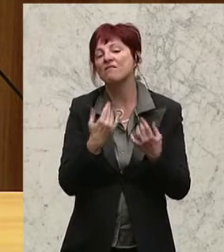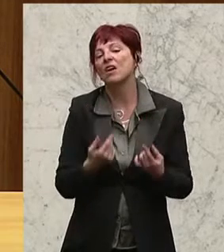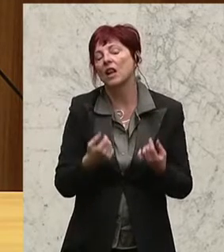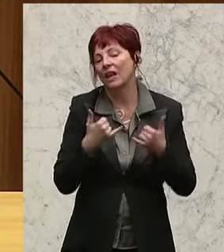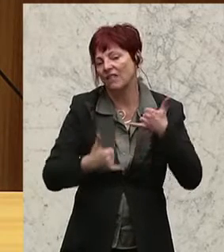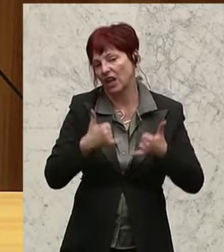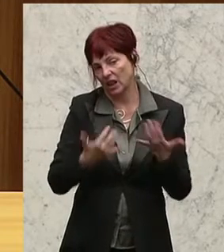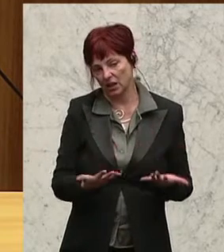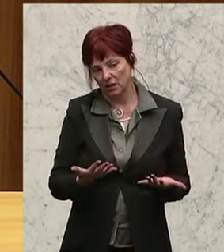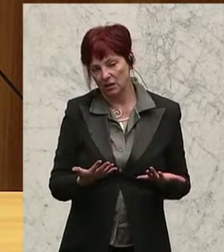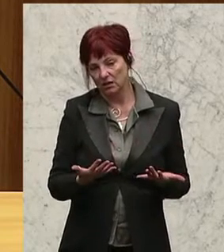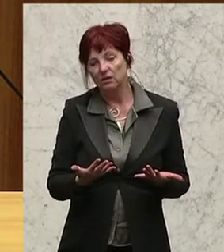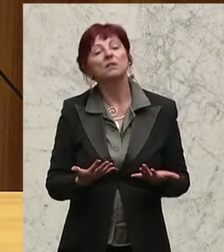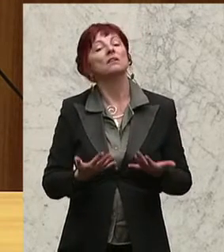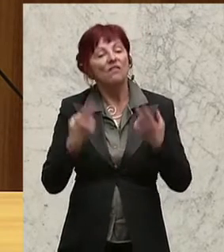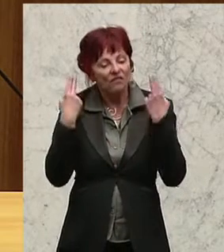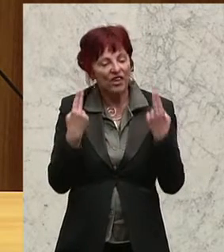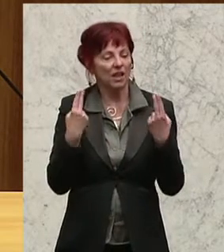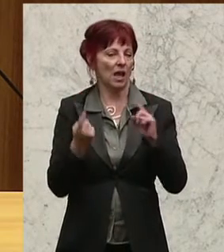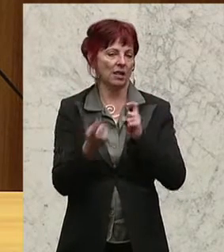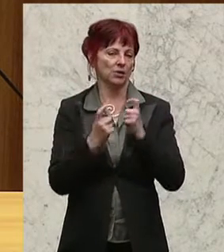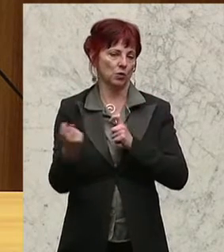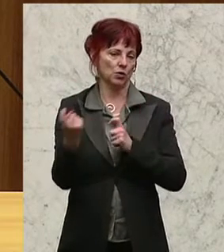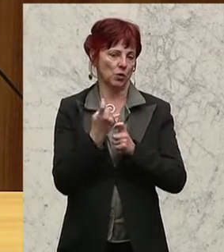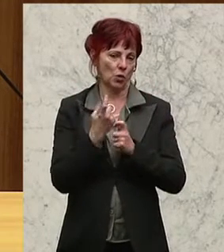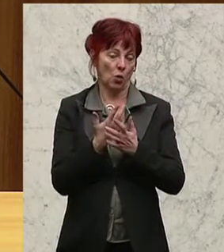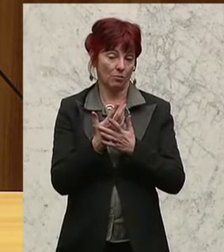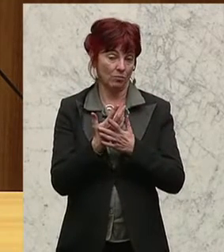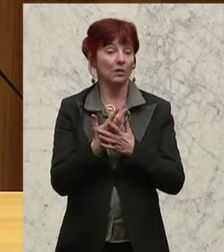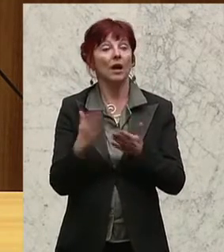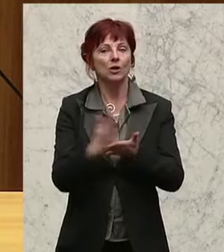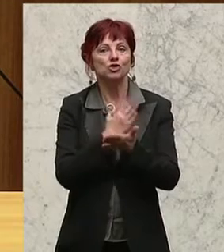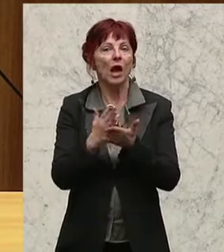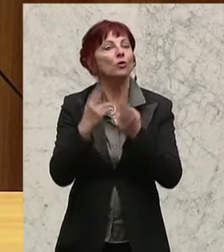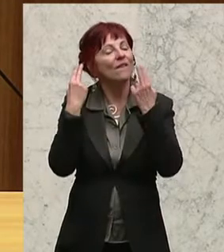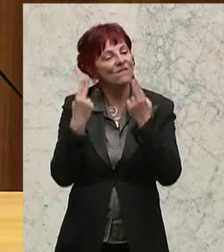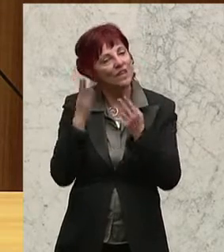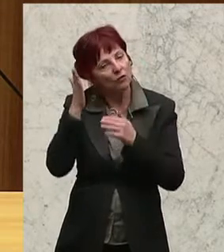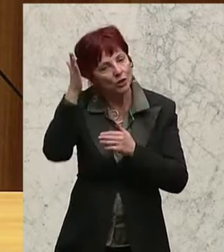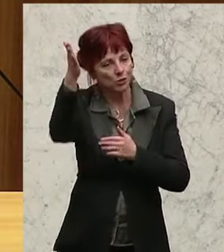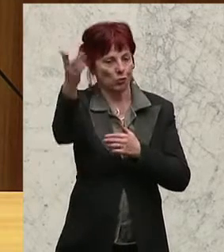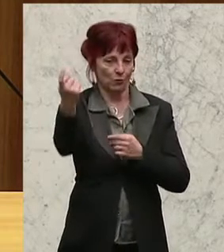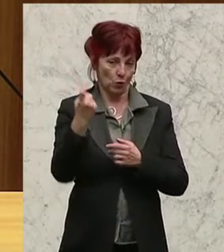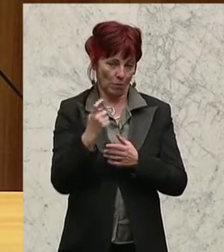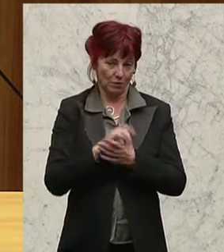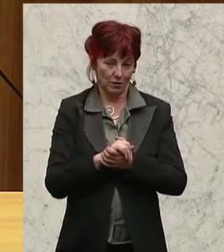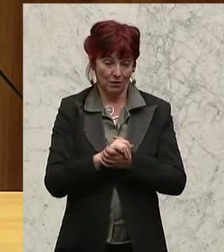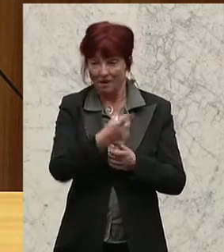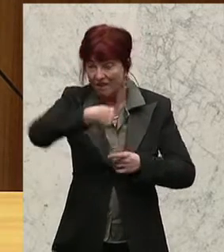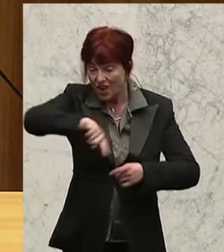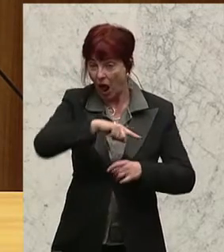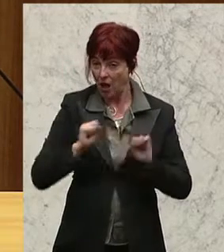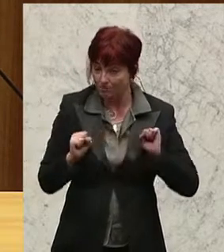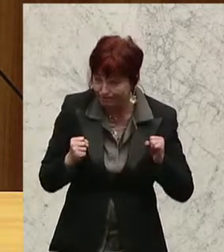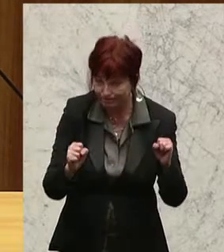Es stehen wichtige Diskussionen und Entscheidungen an, die die Zukunft nachhaltig prägen werden. Ich bin der Ansicht, wir sollten uns alle aufraffen